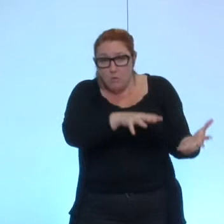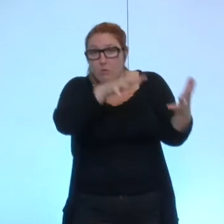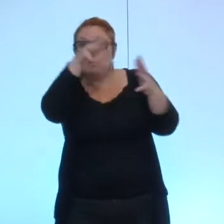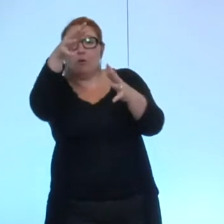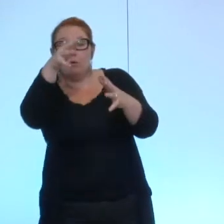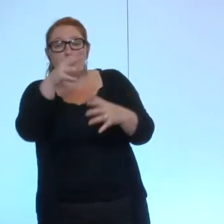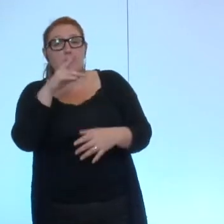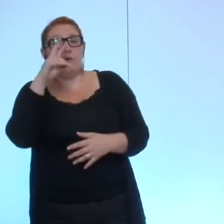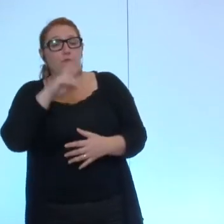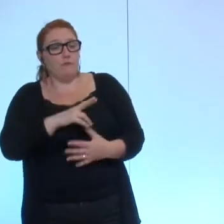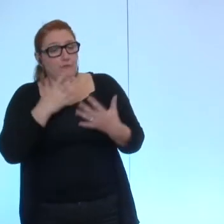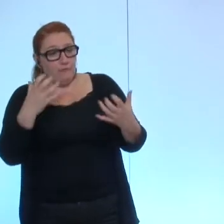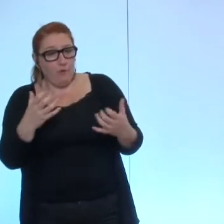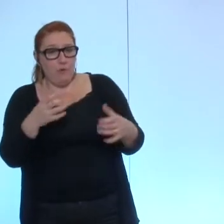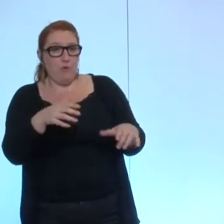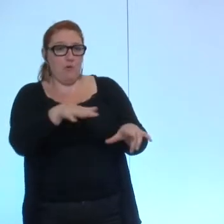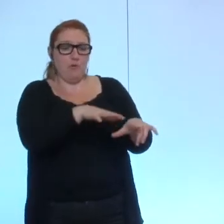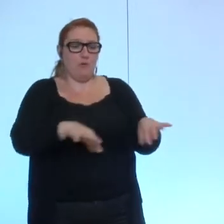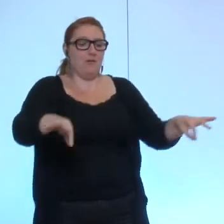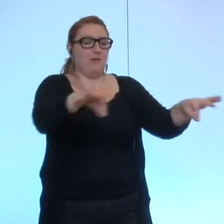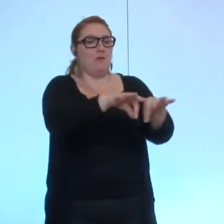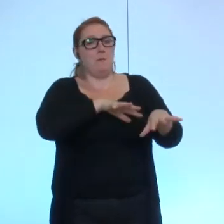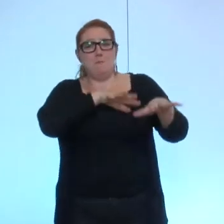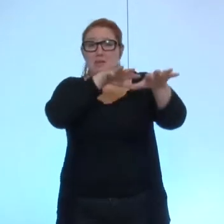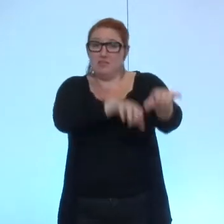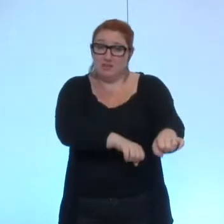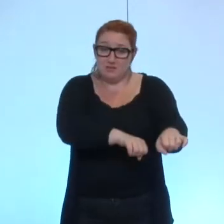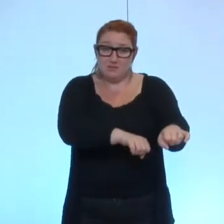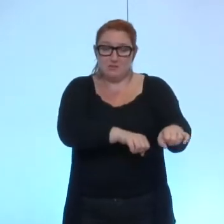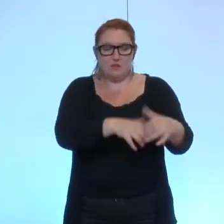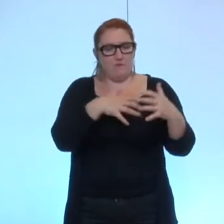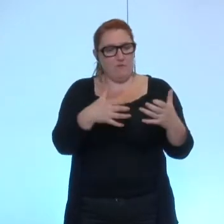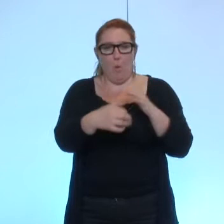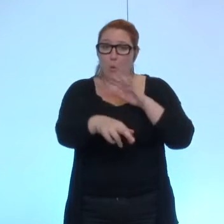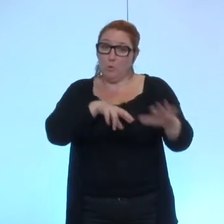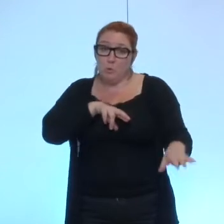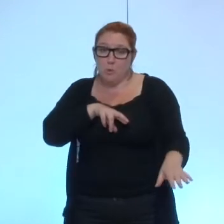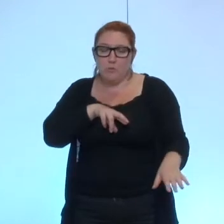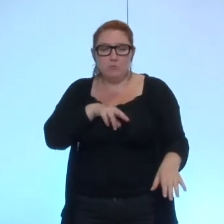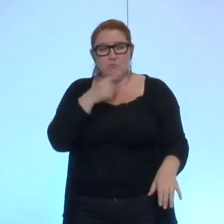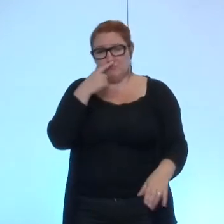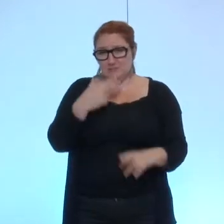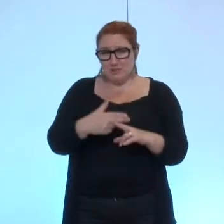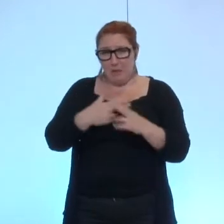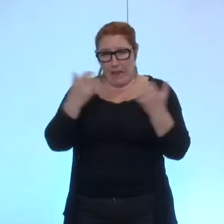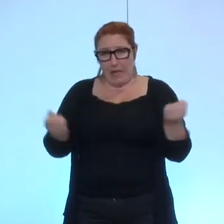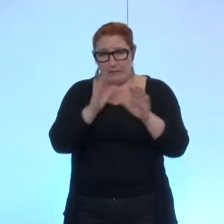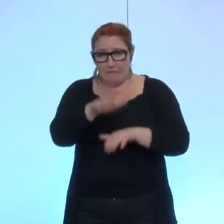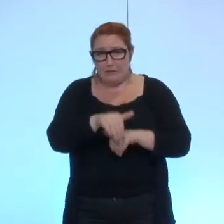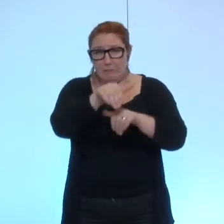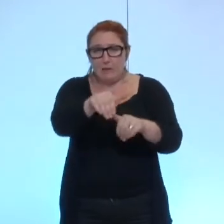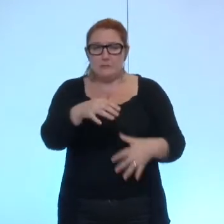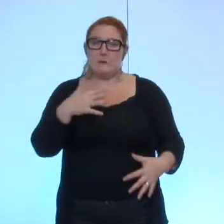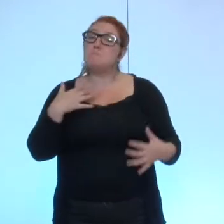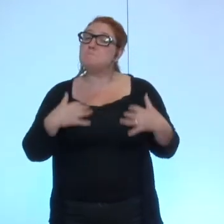voulez retrouver la maîtrise du tenement ça n'augure pas d'un maintien de l'activité d'autant plus que vous précisez aussi que la